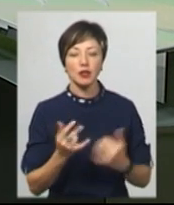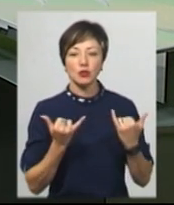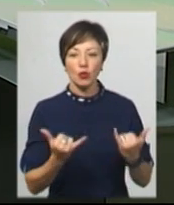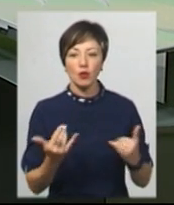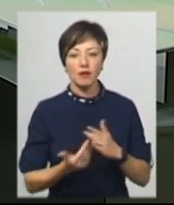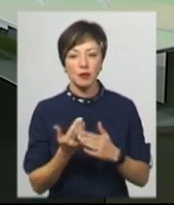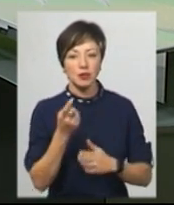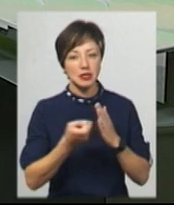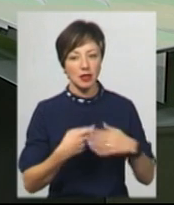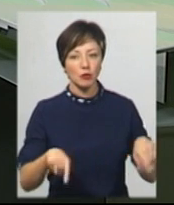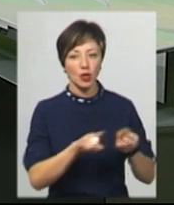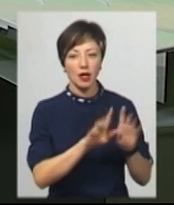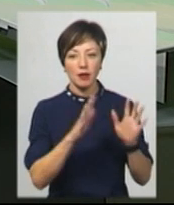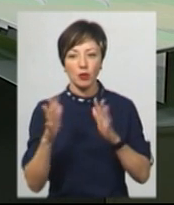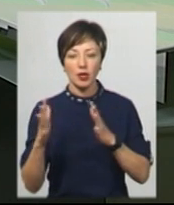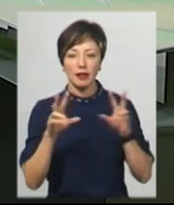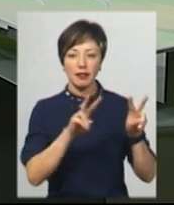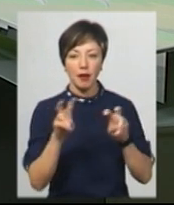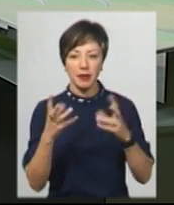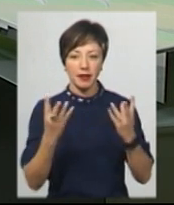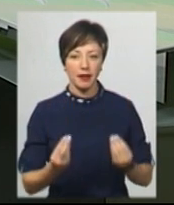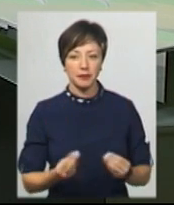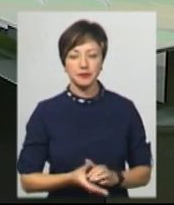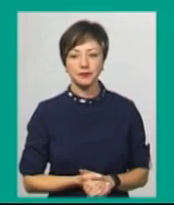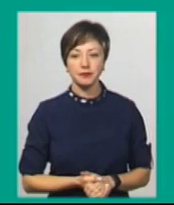Сьогодні у випуску ви дізнаєтеся про такі події та теми дня.